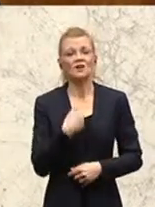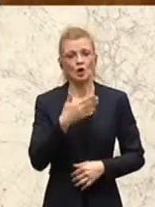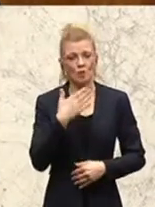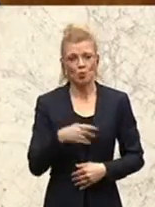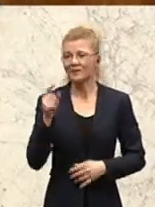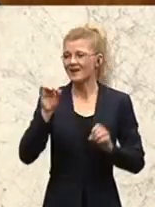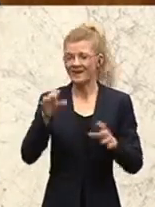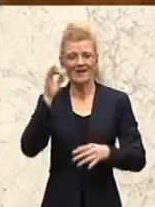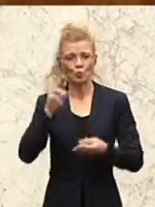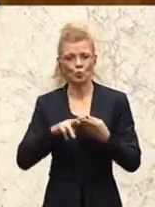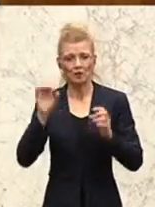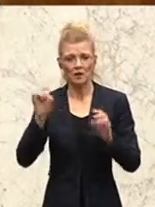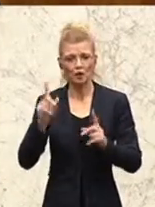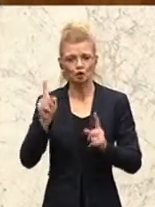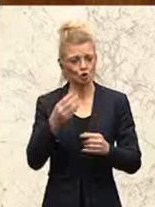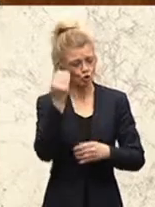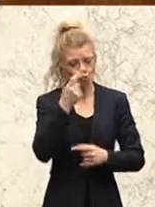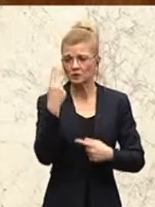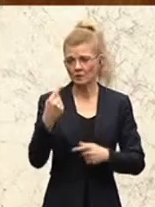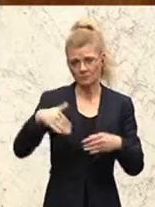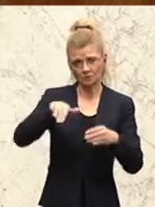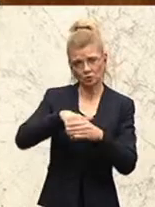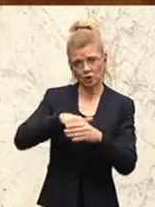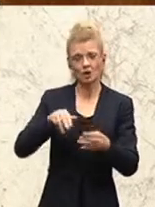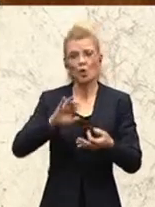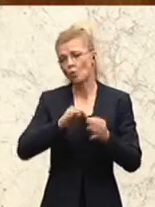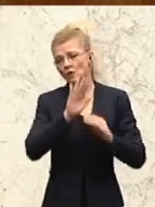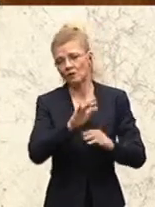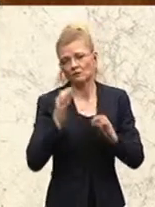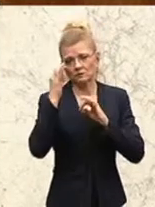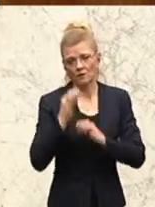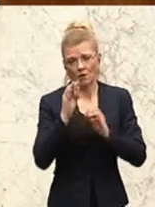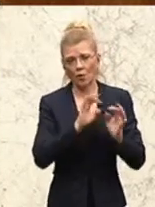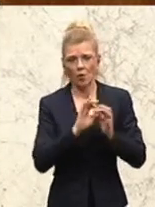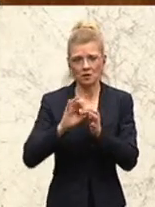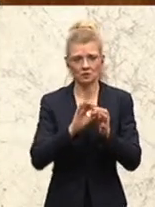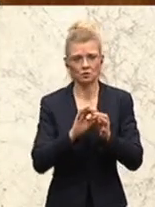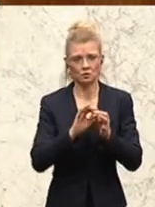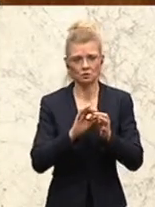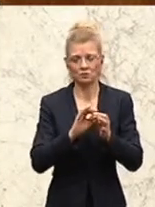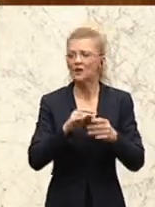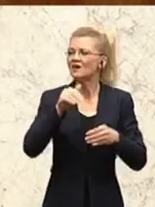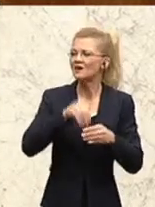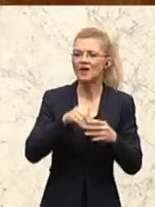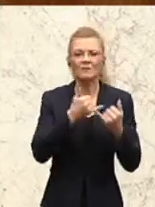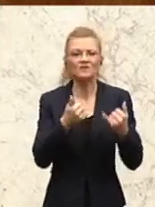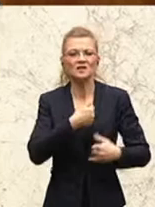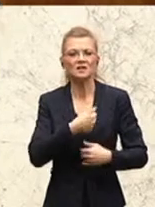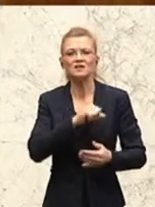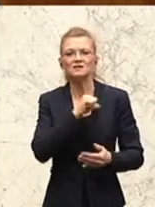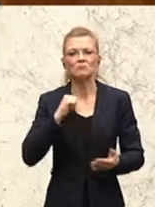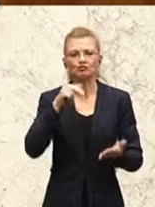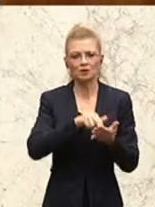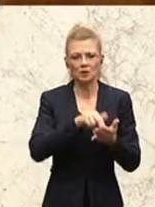anstellen beziehungsweise an den Trägerorganisationen im Rahmen unseres Autonomiemodells. Das heißt,